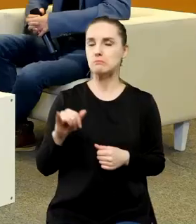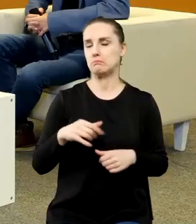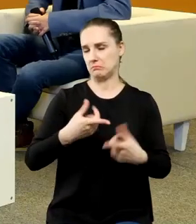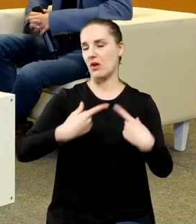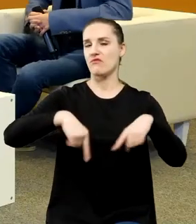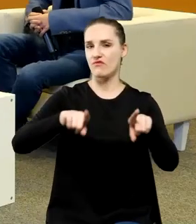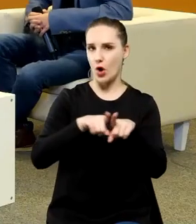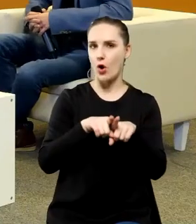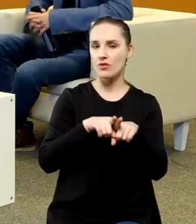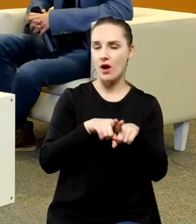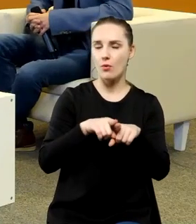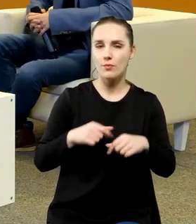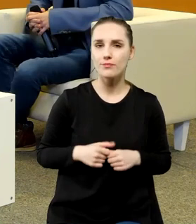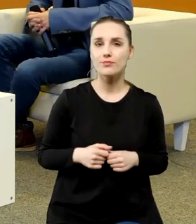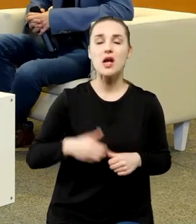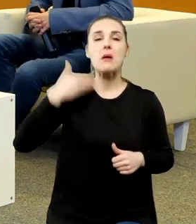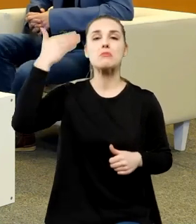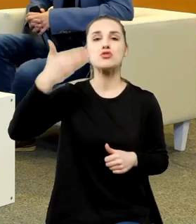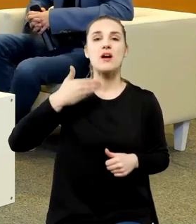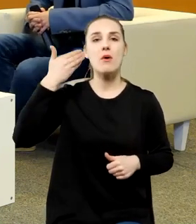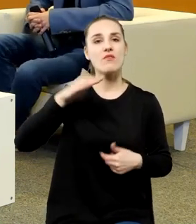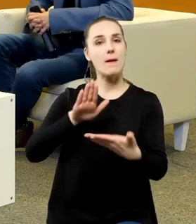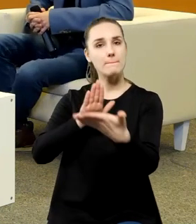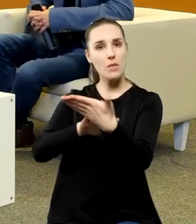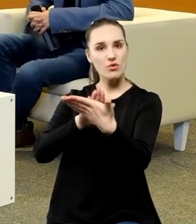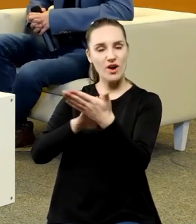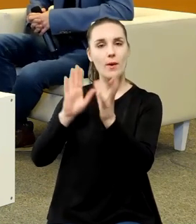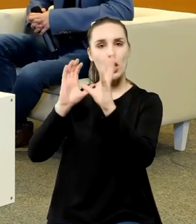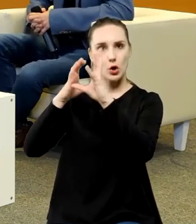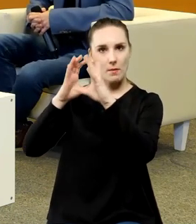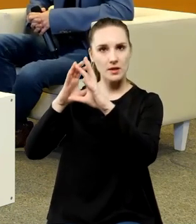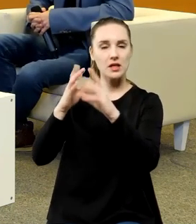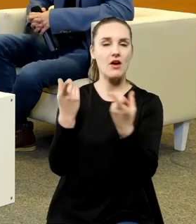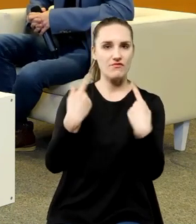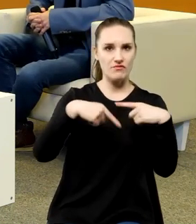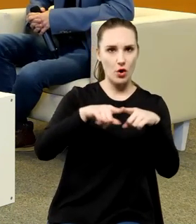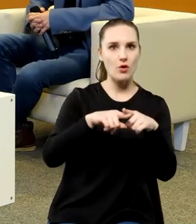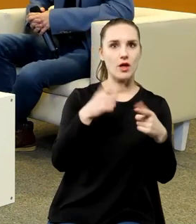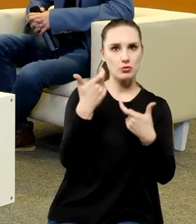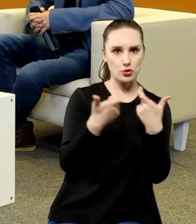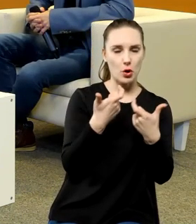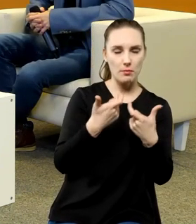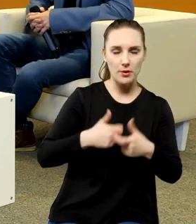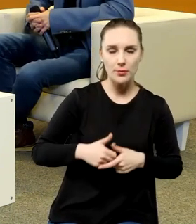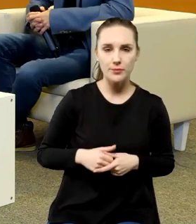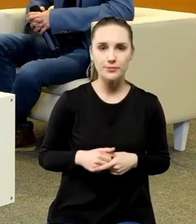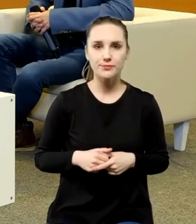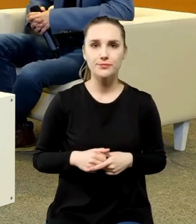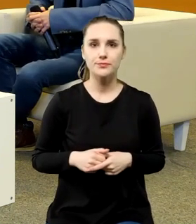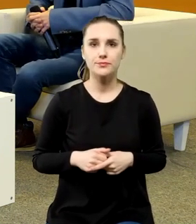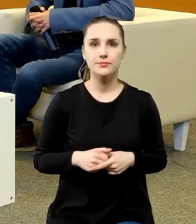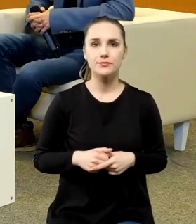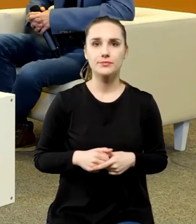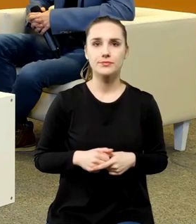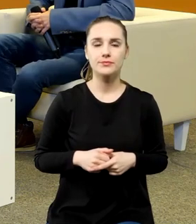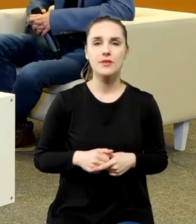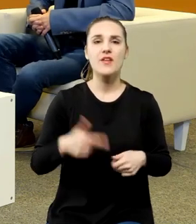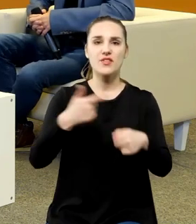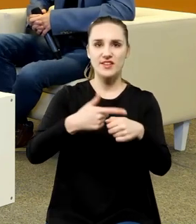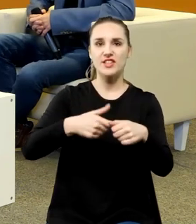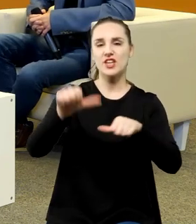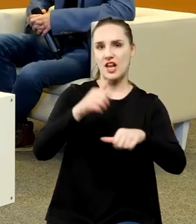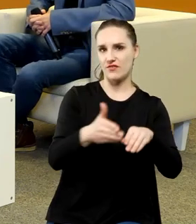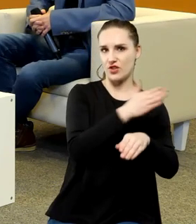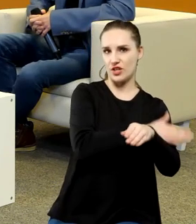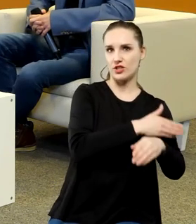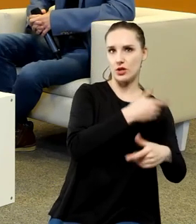przemowę, tę pochwałę, którą napisał prawie dwie dekady wcześniej i